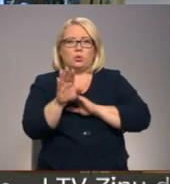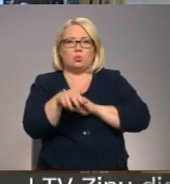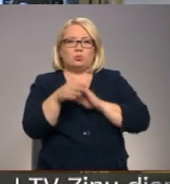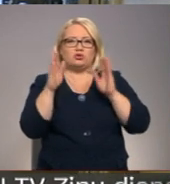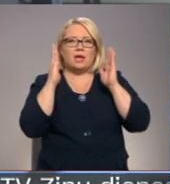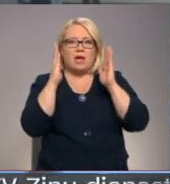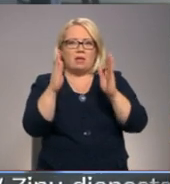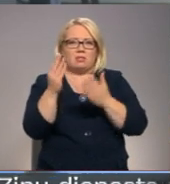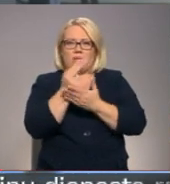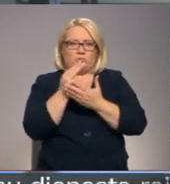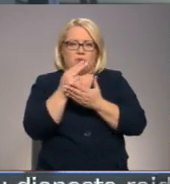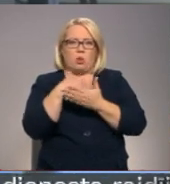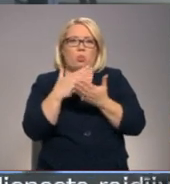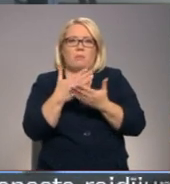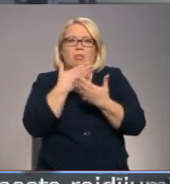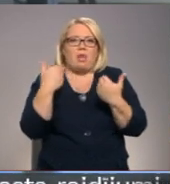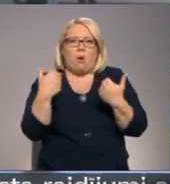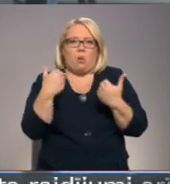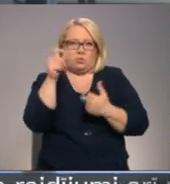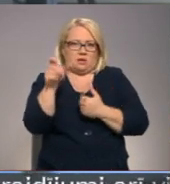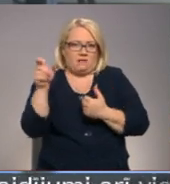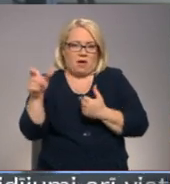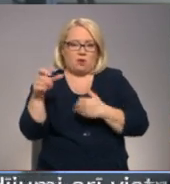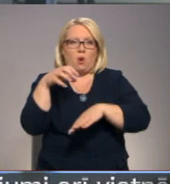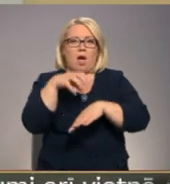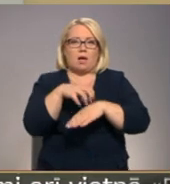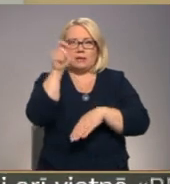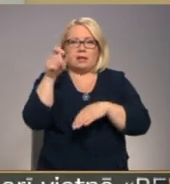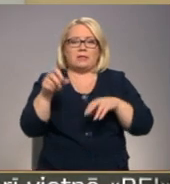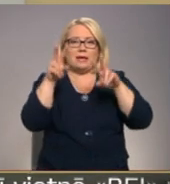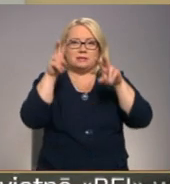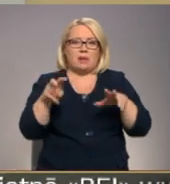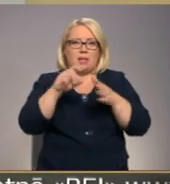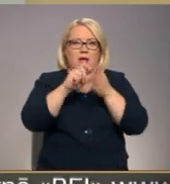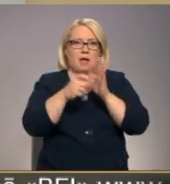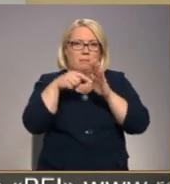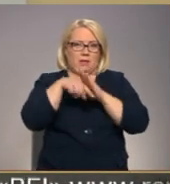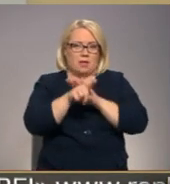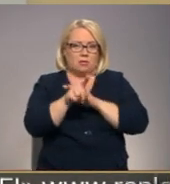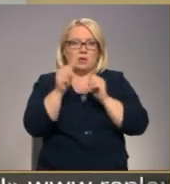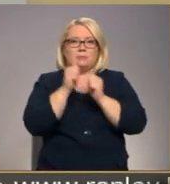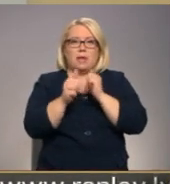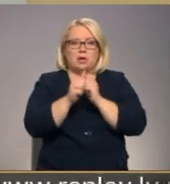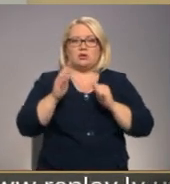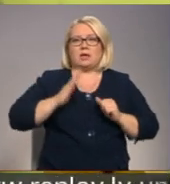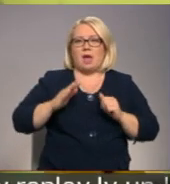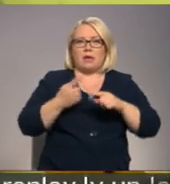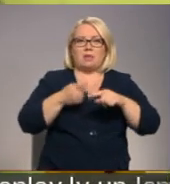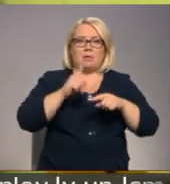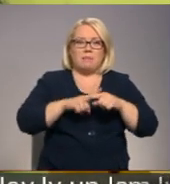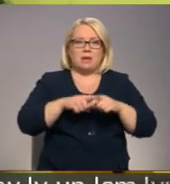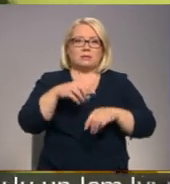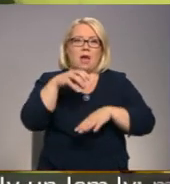gaiteņi nenozīmē, ka nodeļai nav pacientu, jo ārsti klientus izmeklē kabinetos, tātad bieži vien ir jāgaida tādēļ, kā ārsti